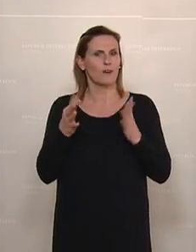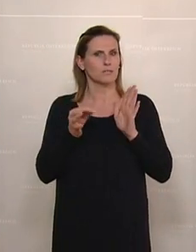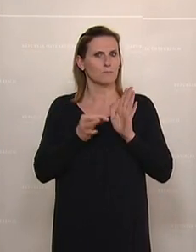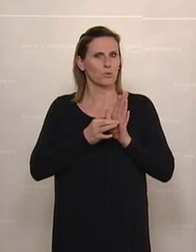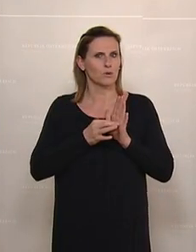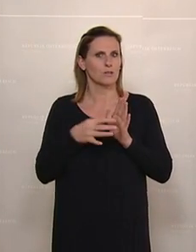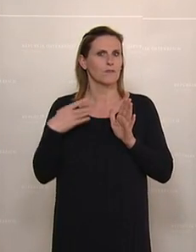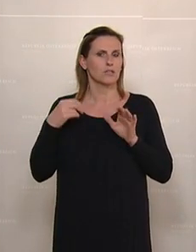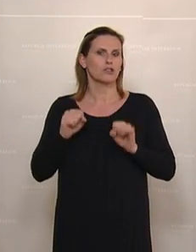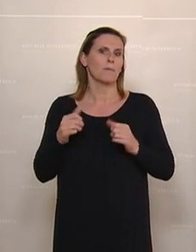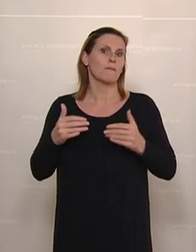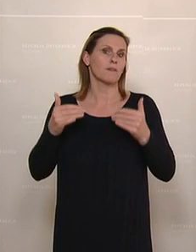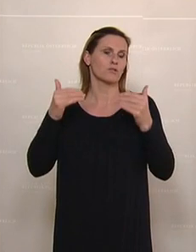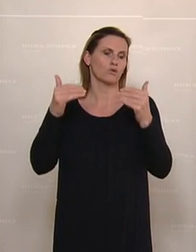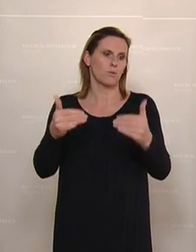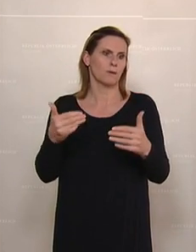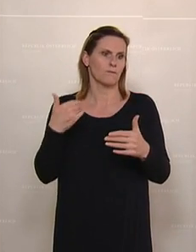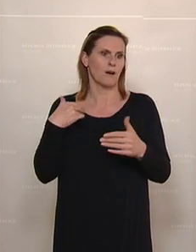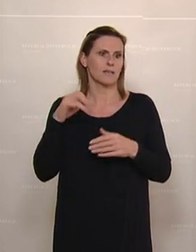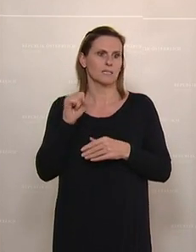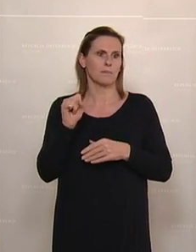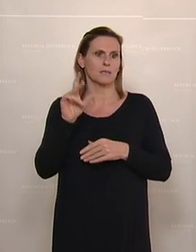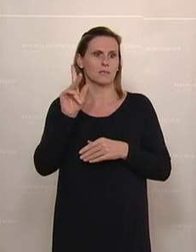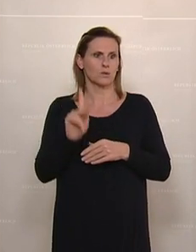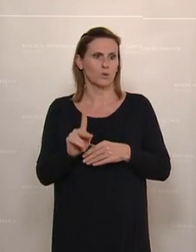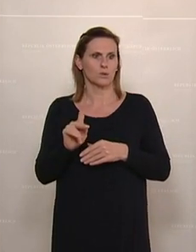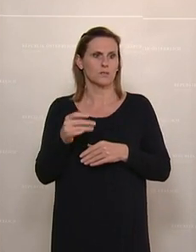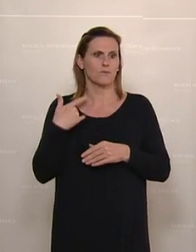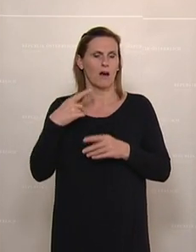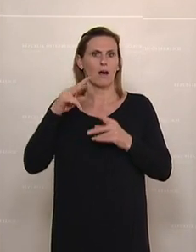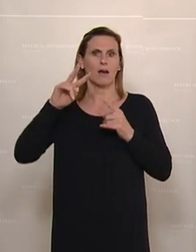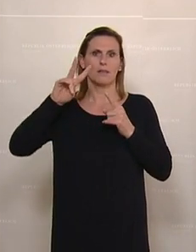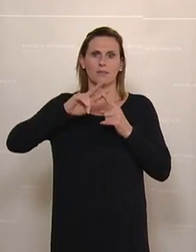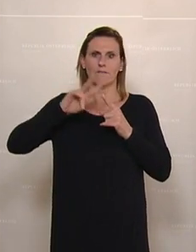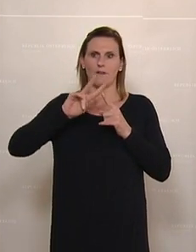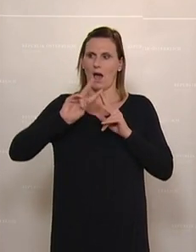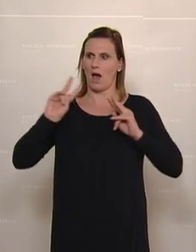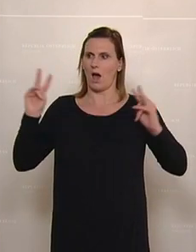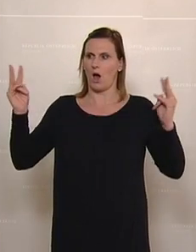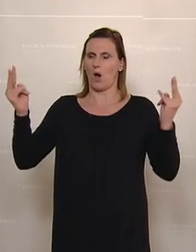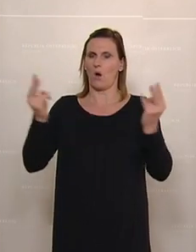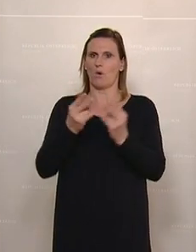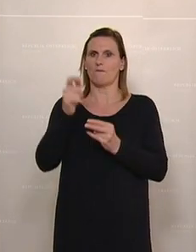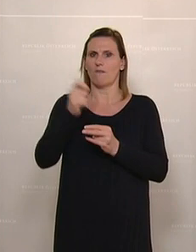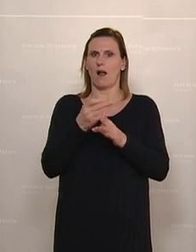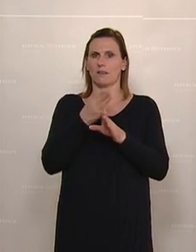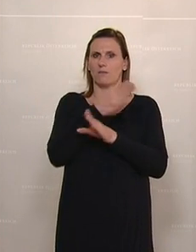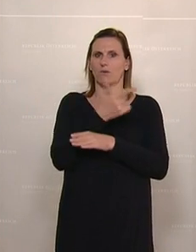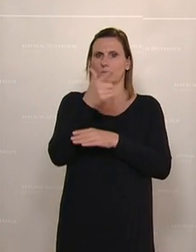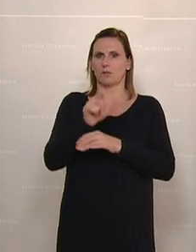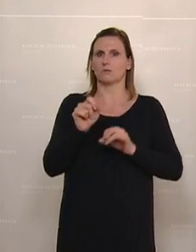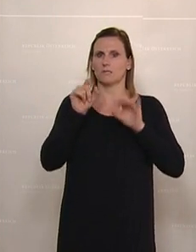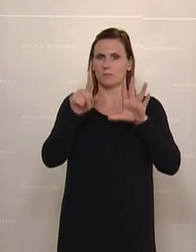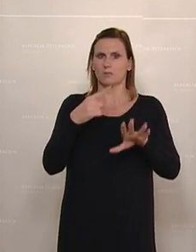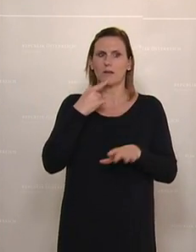Ich habe da was mitgebracht, das war Sebastian Kurz in einer TV-Elefantenrunde vor der Nationalratswahl 2017. Er hat Ja